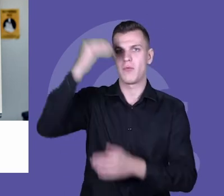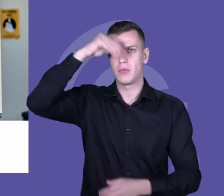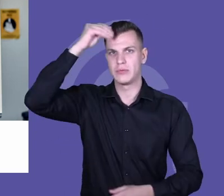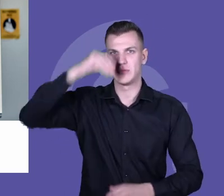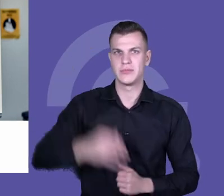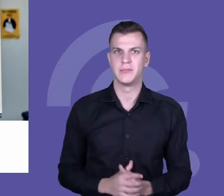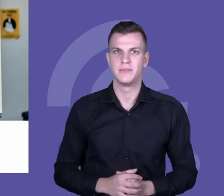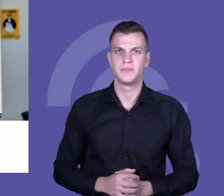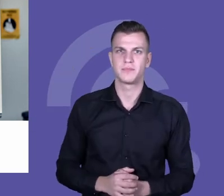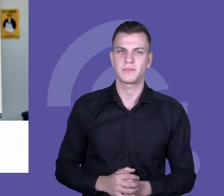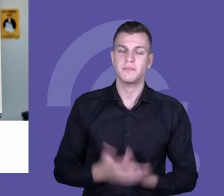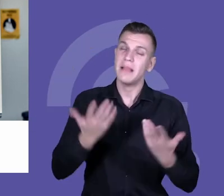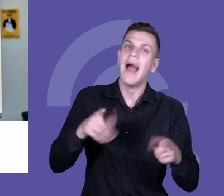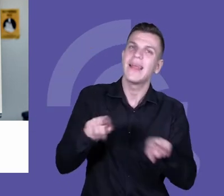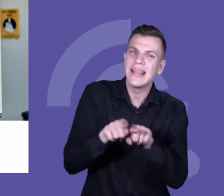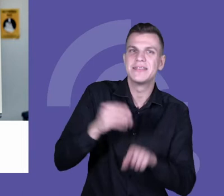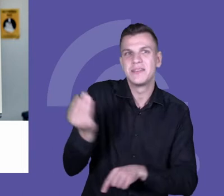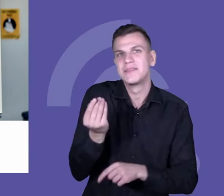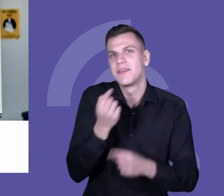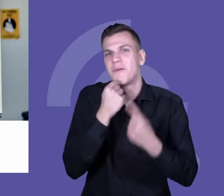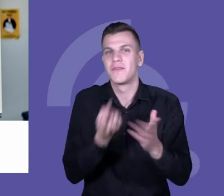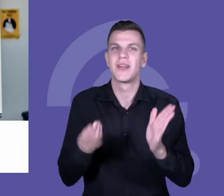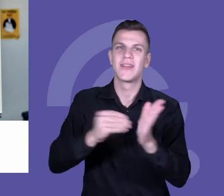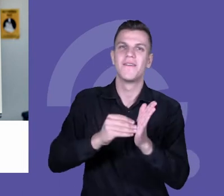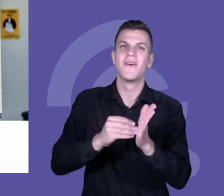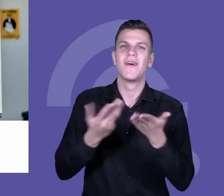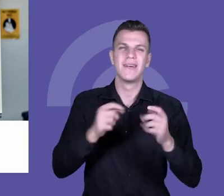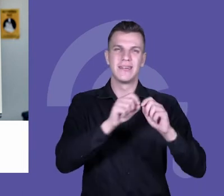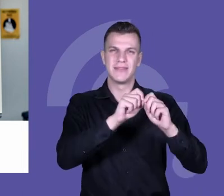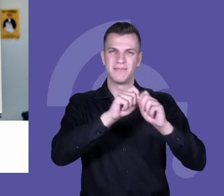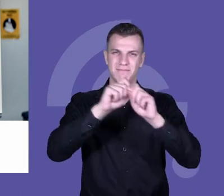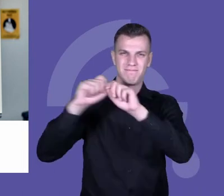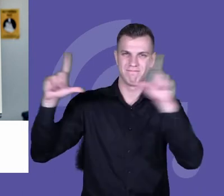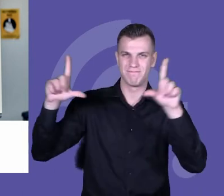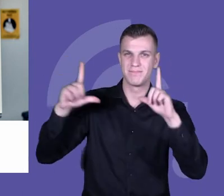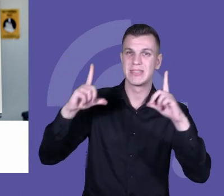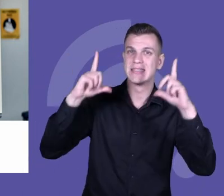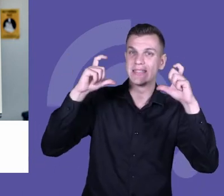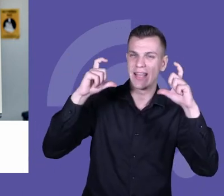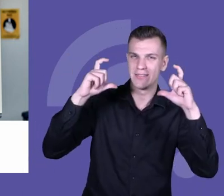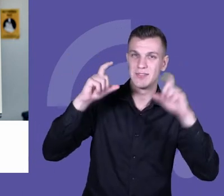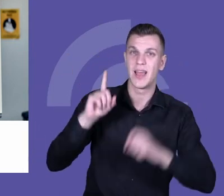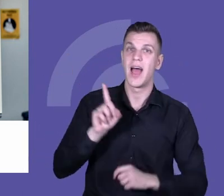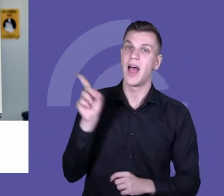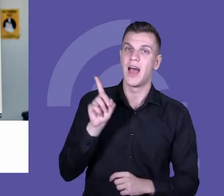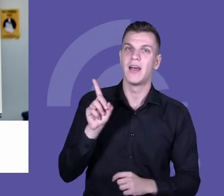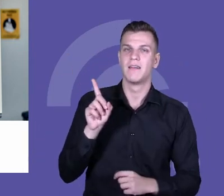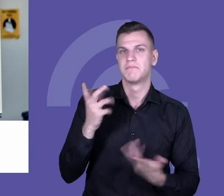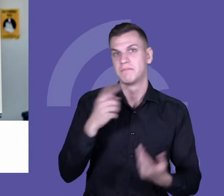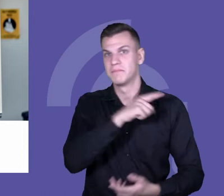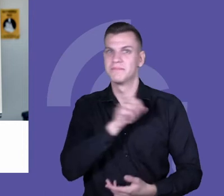Szkoła, a i przy okazji powiem, że te zdjęcia, które ilustrują tę prezentację, to są zdjęcia